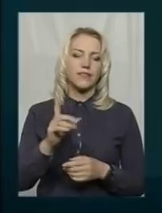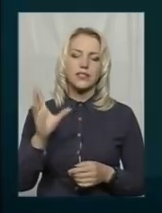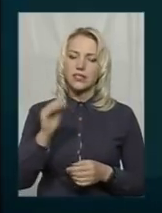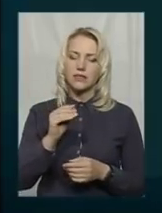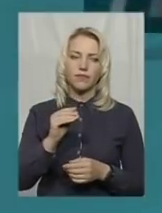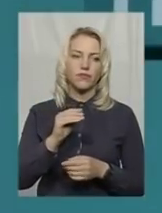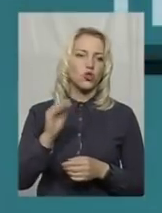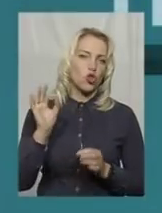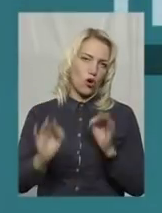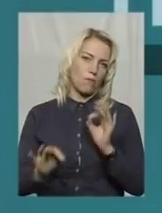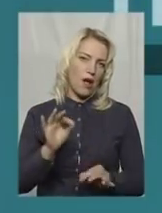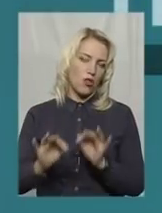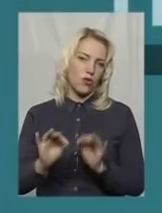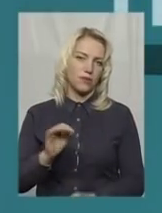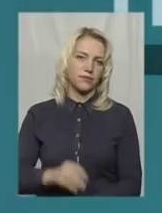нормально.